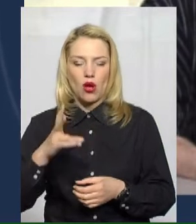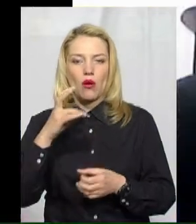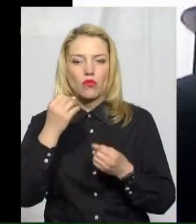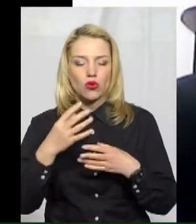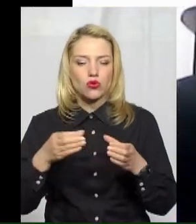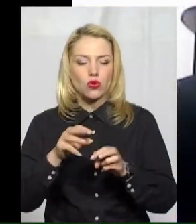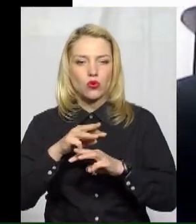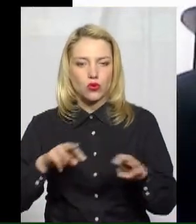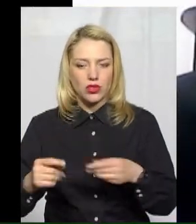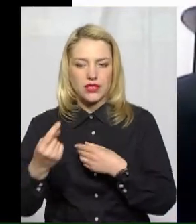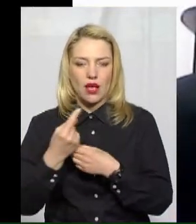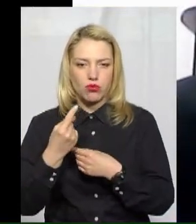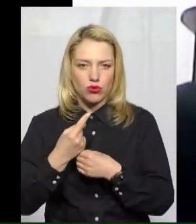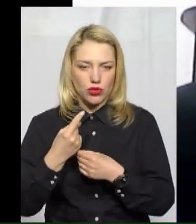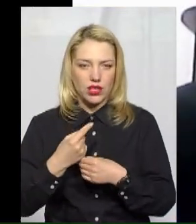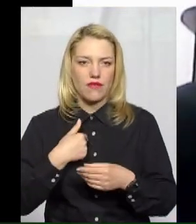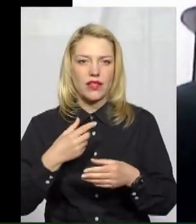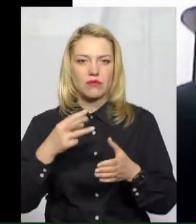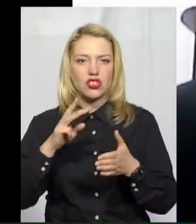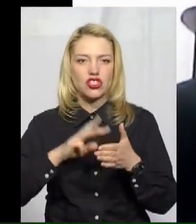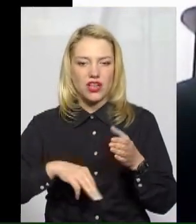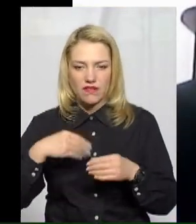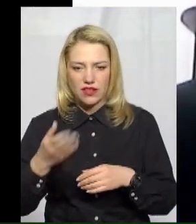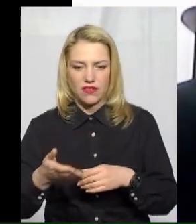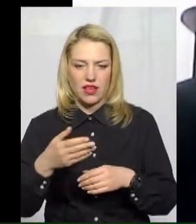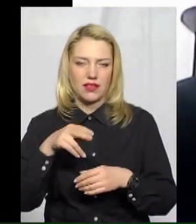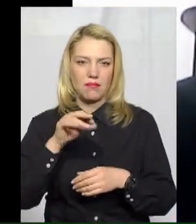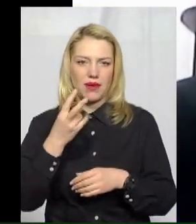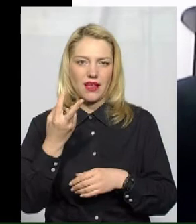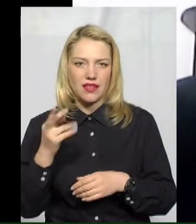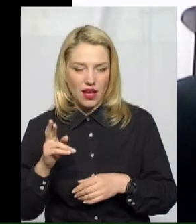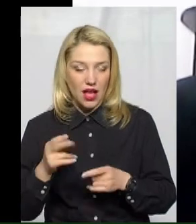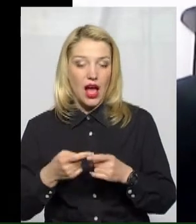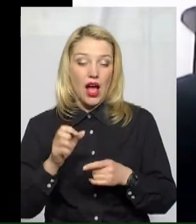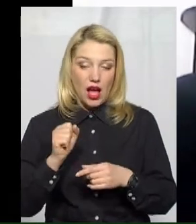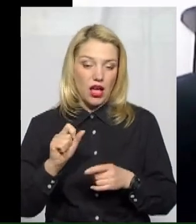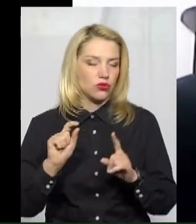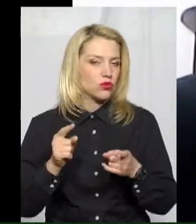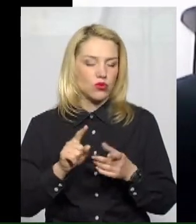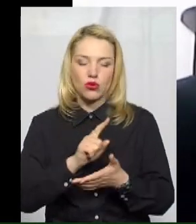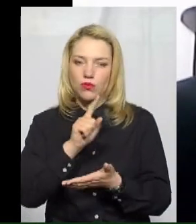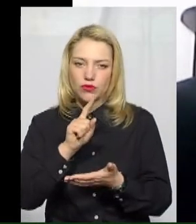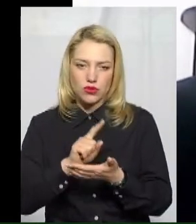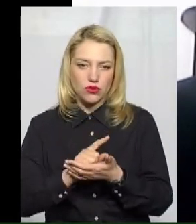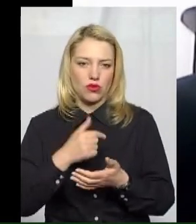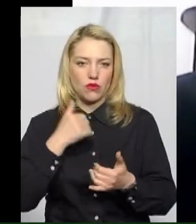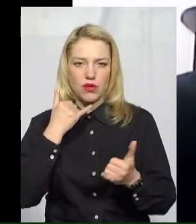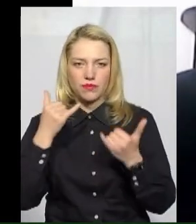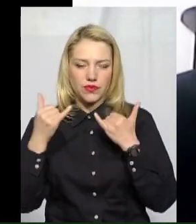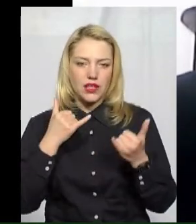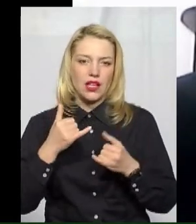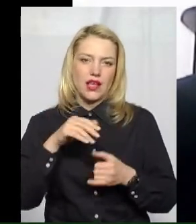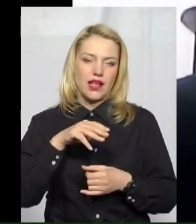несвоєчасну сплату. Але він забов'язаний, тому ми і в телефонному режимі, і розсилку робимо по Вайберу, і на сайті ми